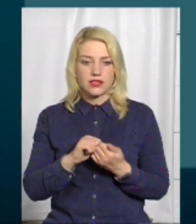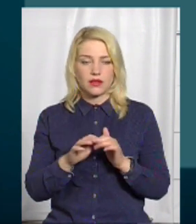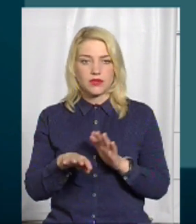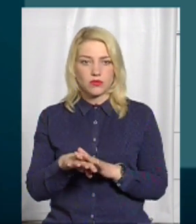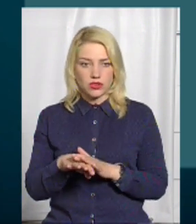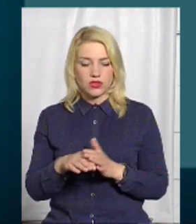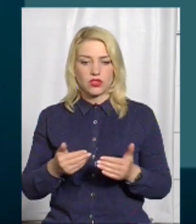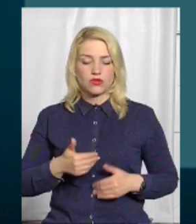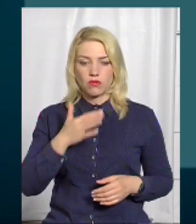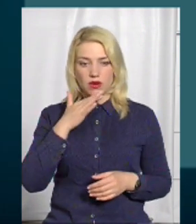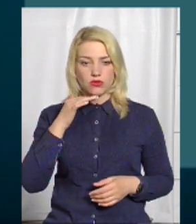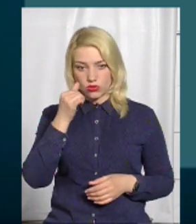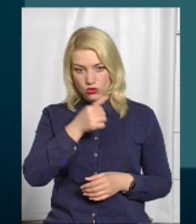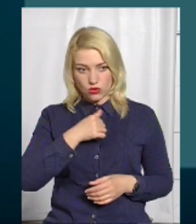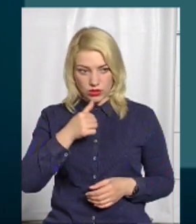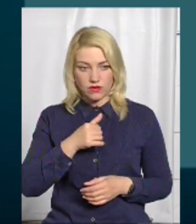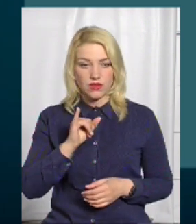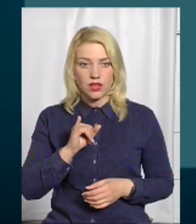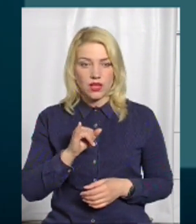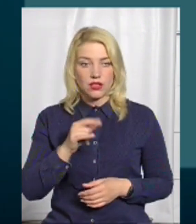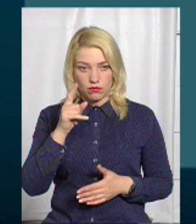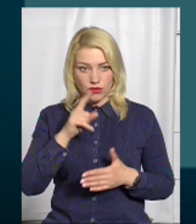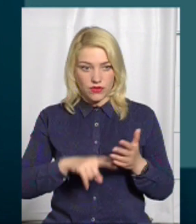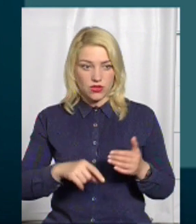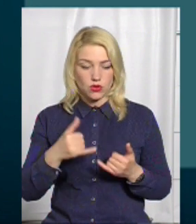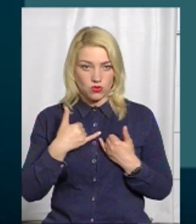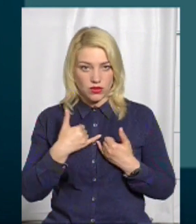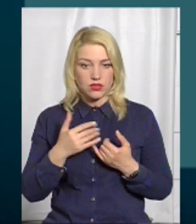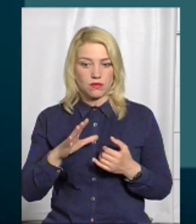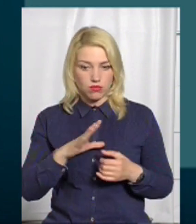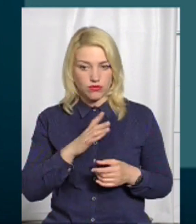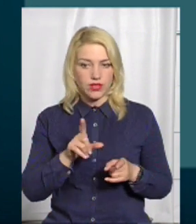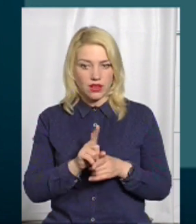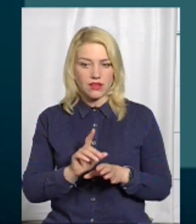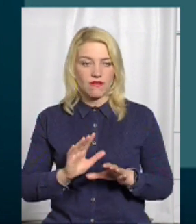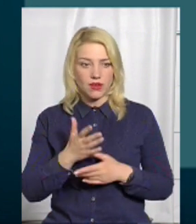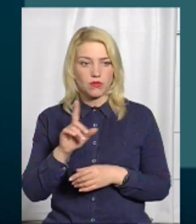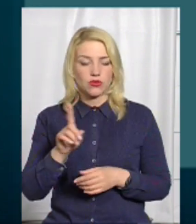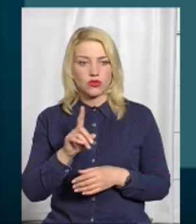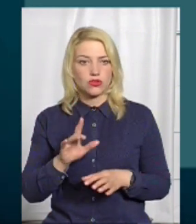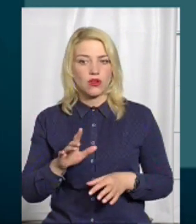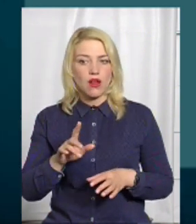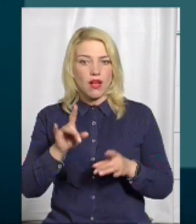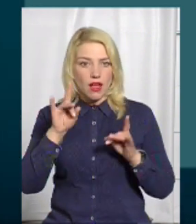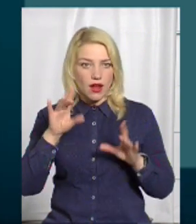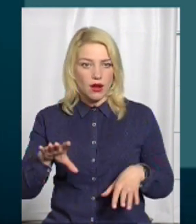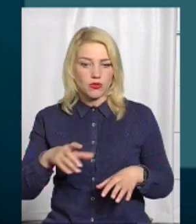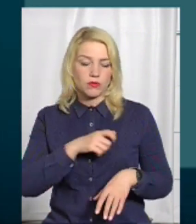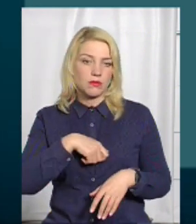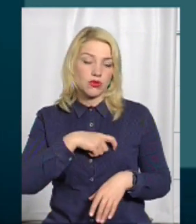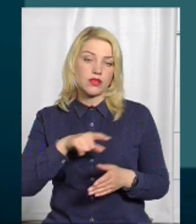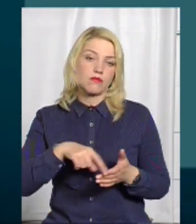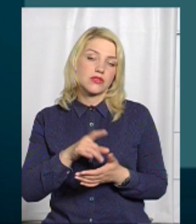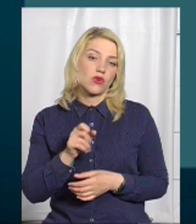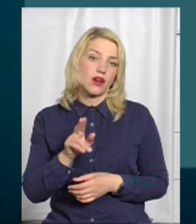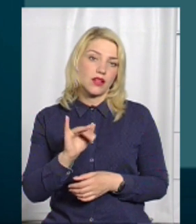живу багато років і, повірте, у нас трапився такий випадок, що раптом депутати міської ради